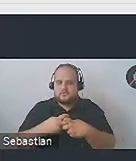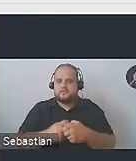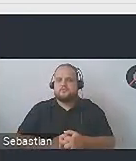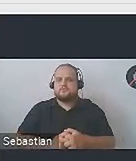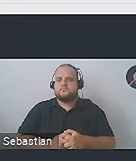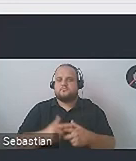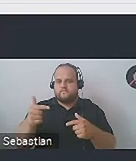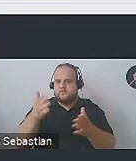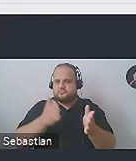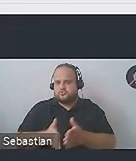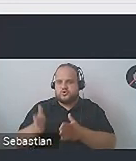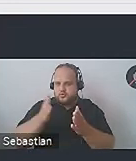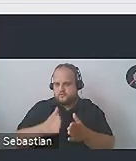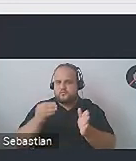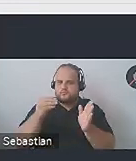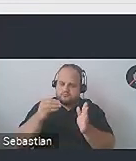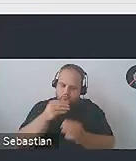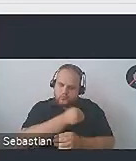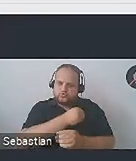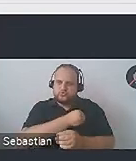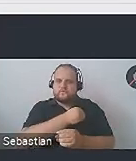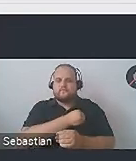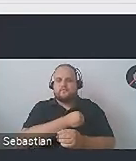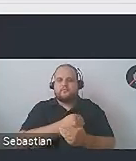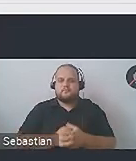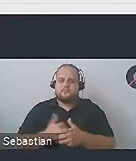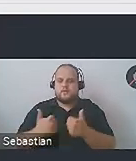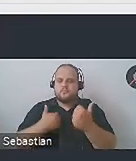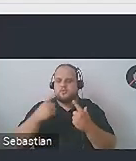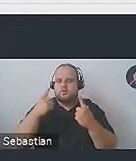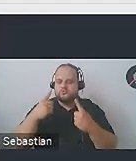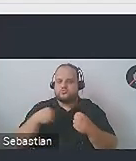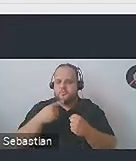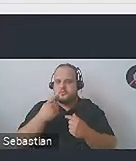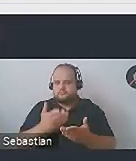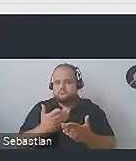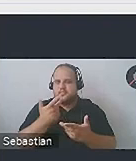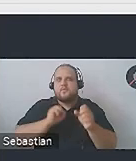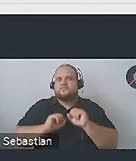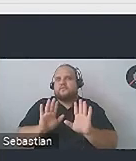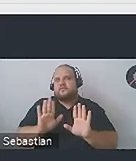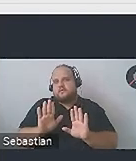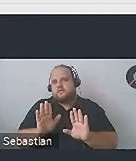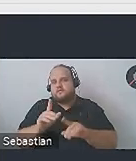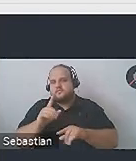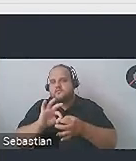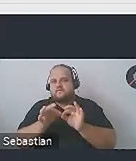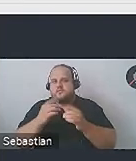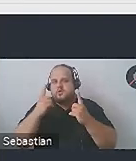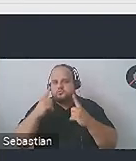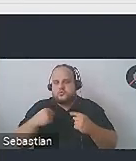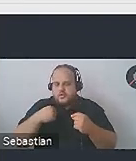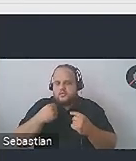powinien być przygotowany jednak rzetelnie, żeby osoba, niekoniecznie nawet z niepełnosprawnością, ale nawet osoba